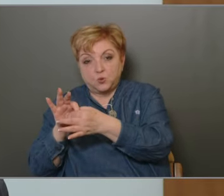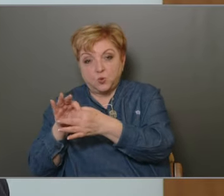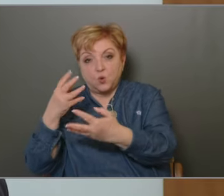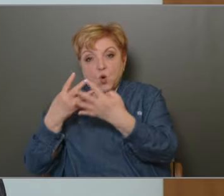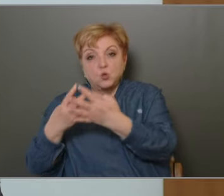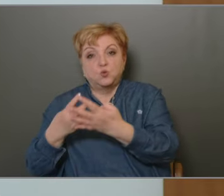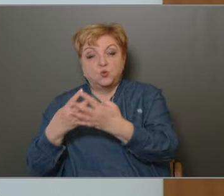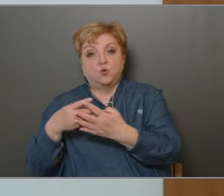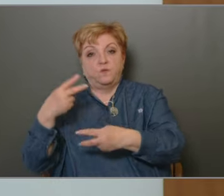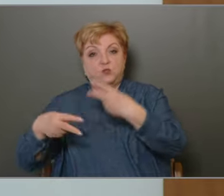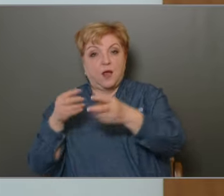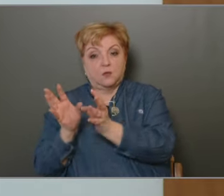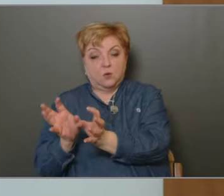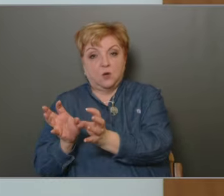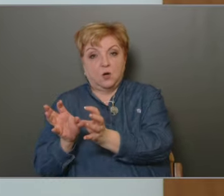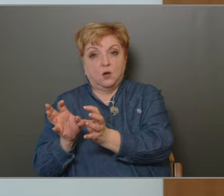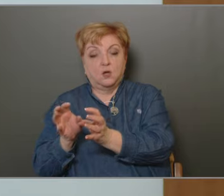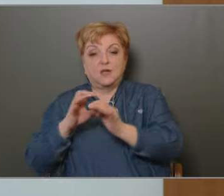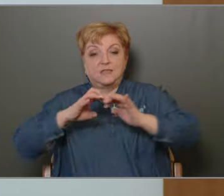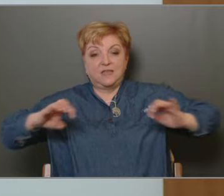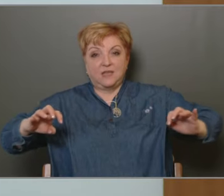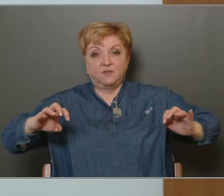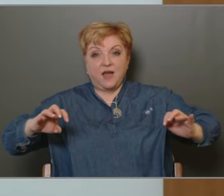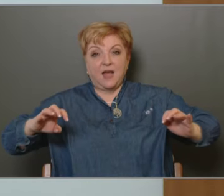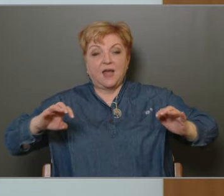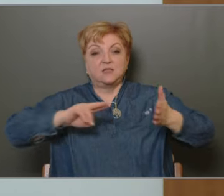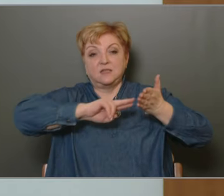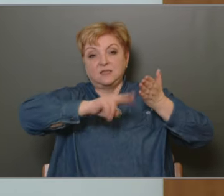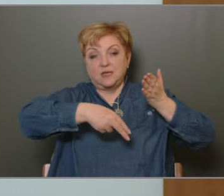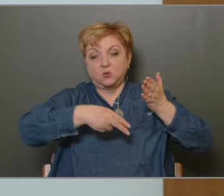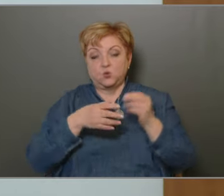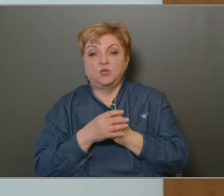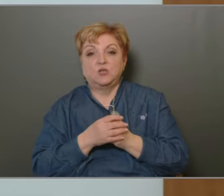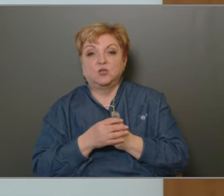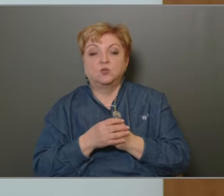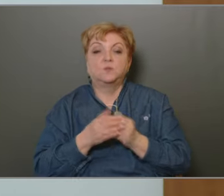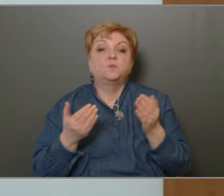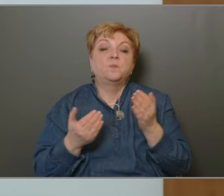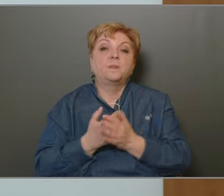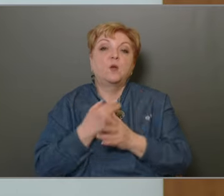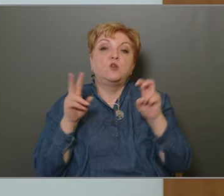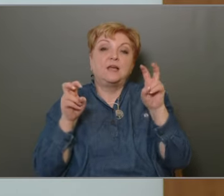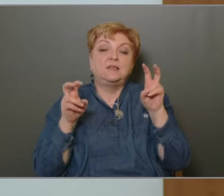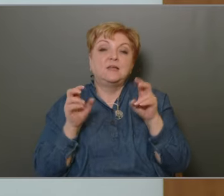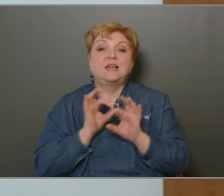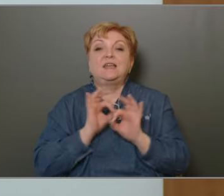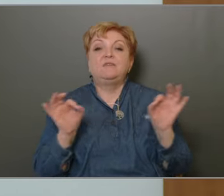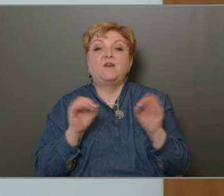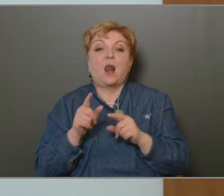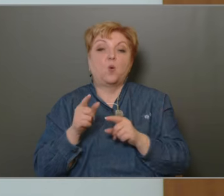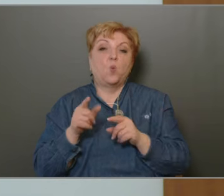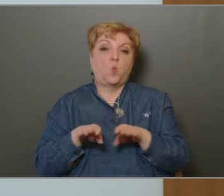szűrővizsgálatokkal. A szétvállás szerinti szerződés, itt újra egy idézet, a Kiváló Társaság